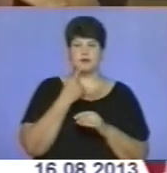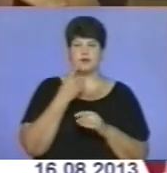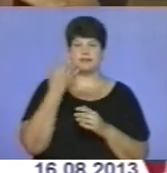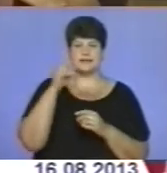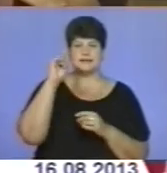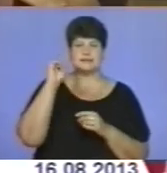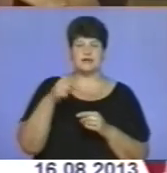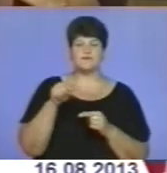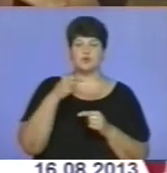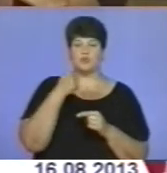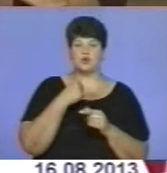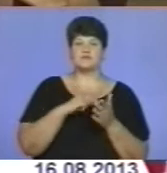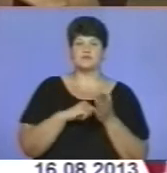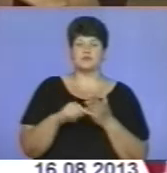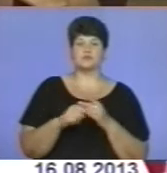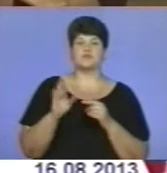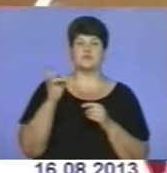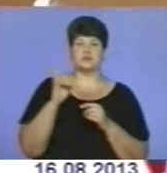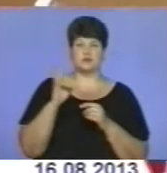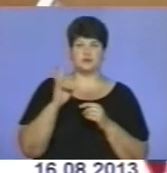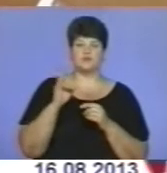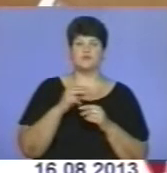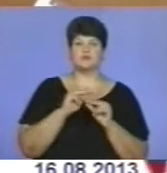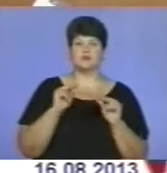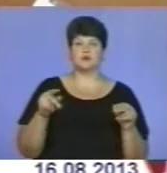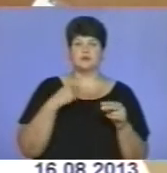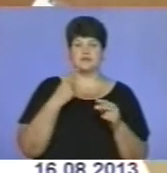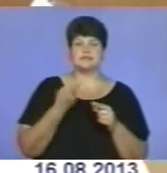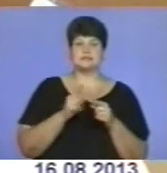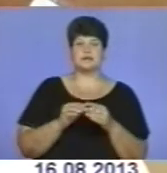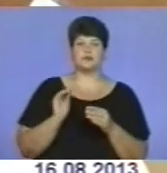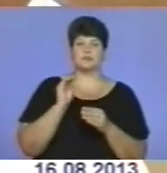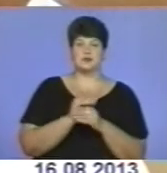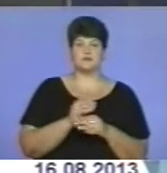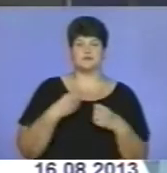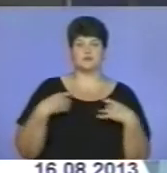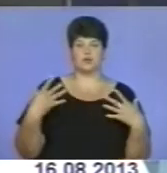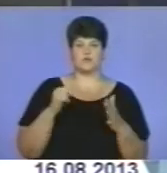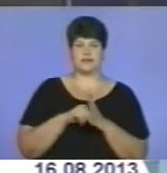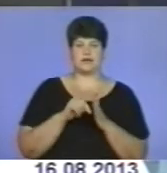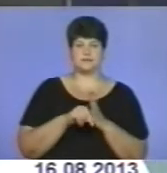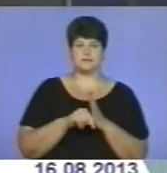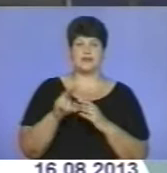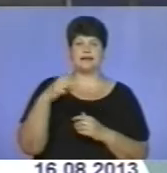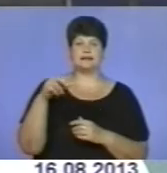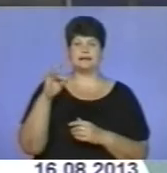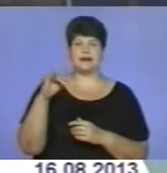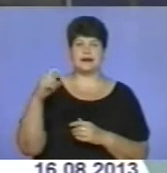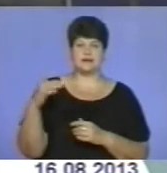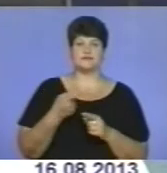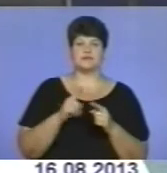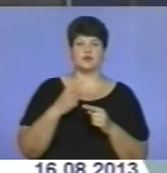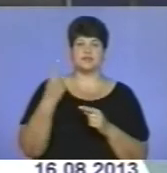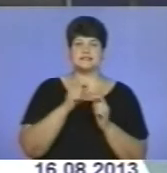знань цьогоріч відзначатимуть у неділю. Педагоги вважають, що це додасть святкового настрою. Дарахів – одне з небагатьох